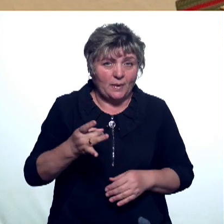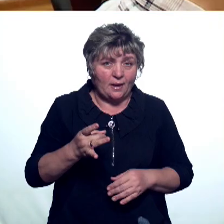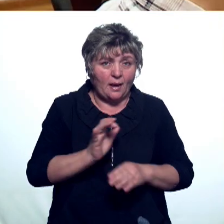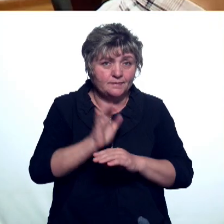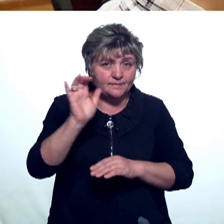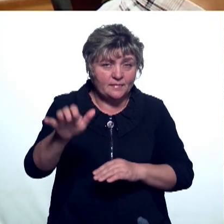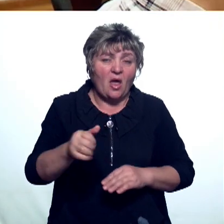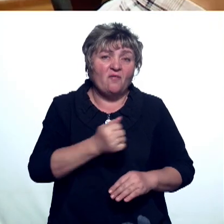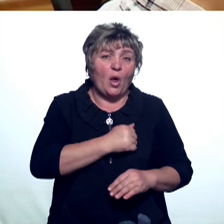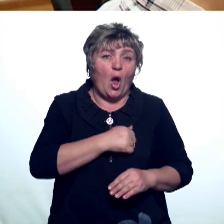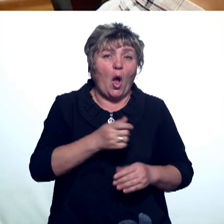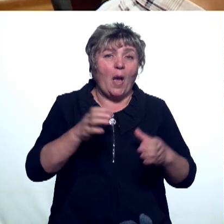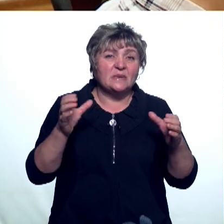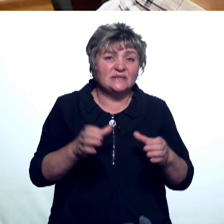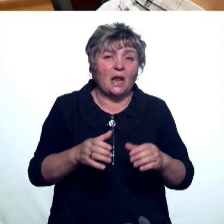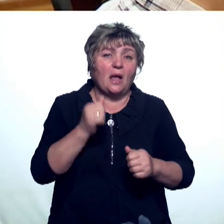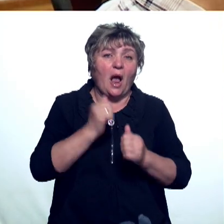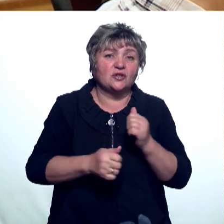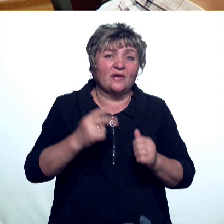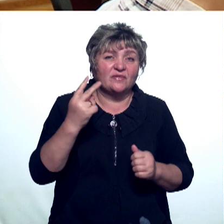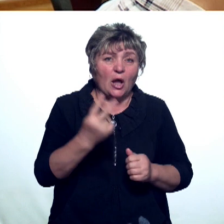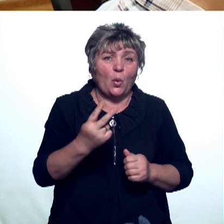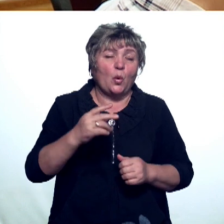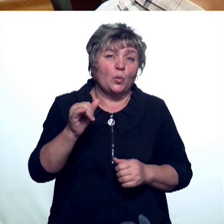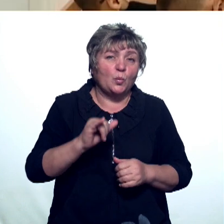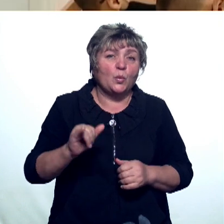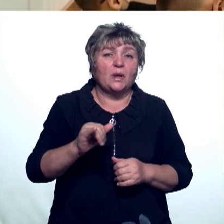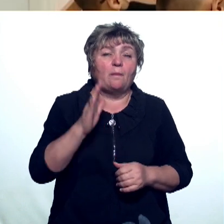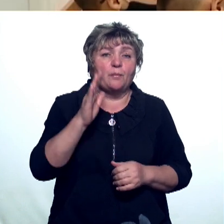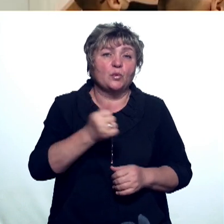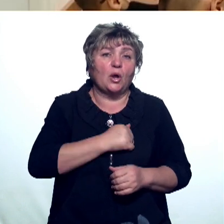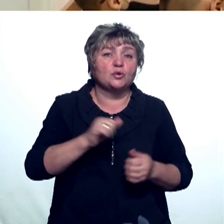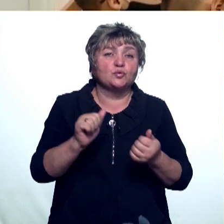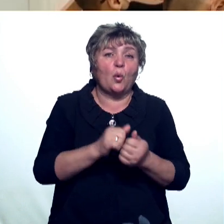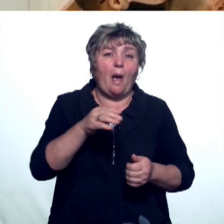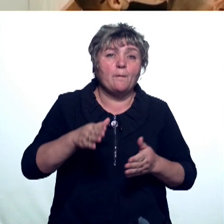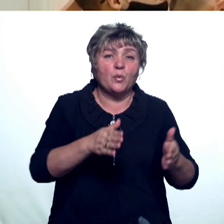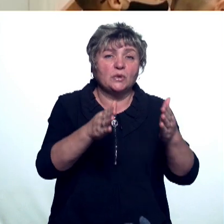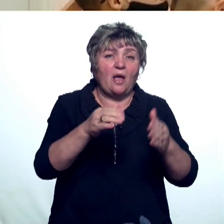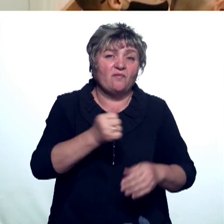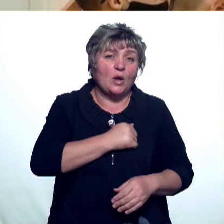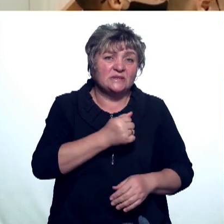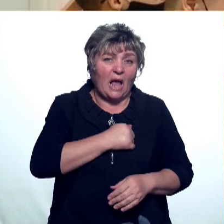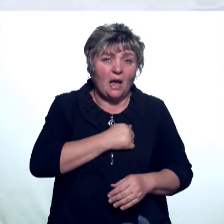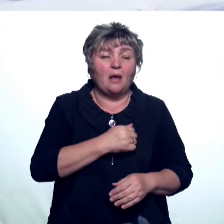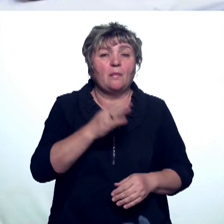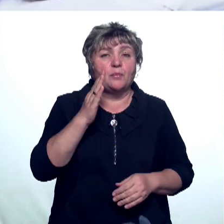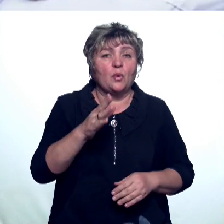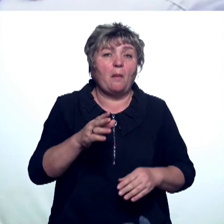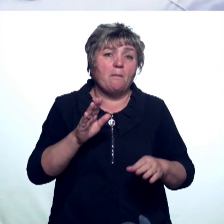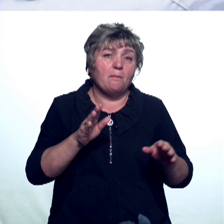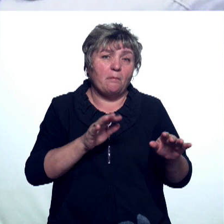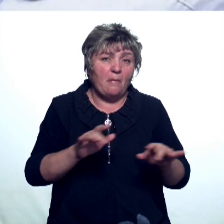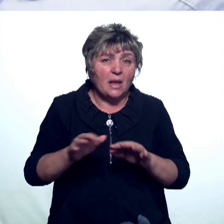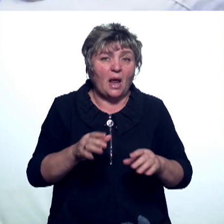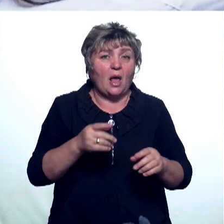рассказали в военном комиссариате региона, каждый второй призывник из Удмуртии будет служить в сухопутных войсках среди других родов войск по мере убывания,